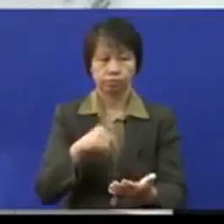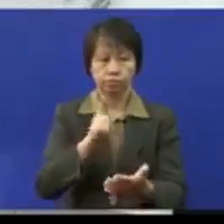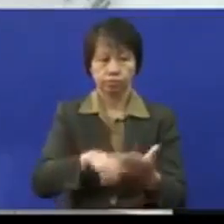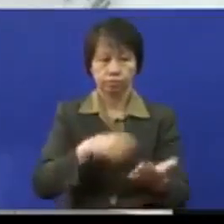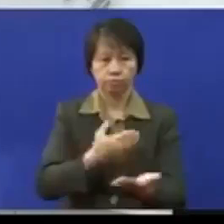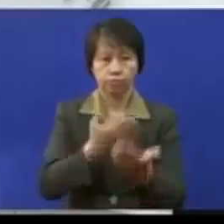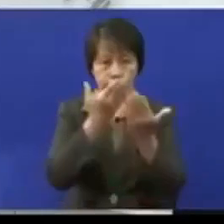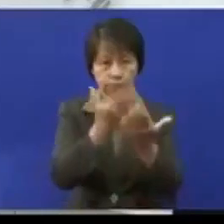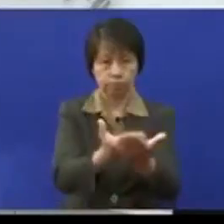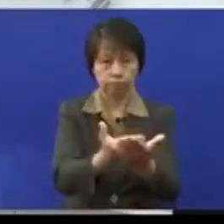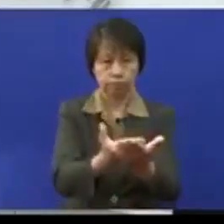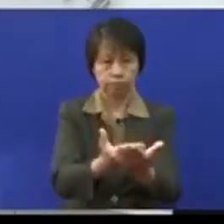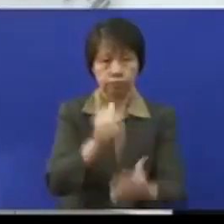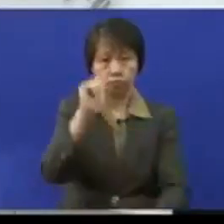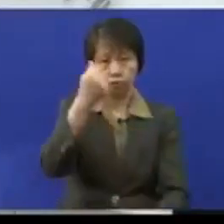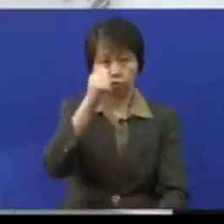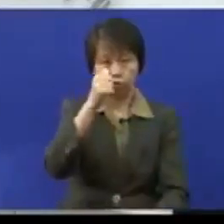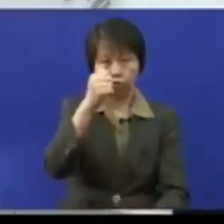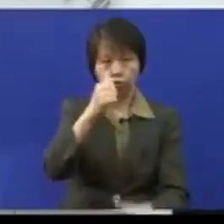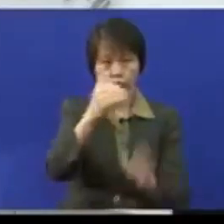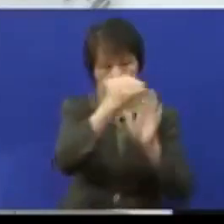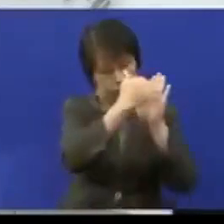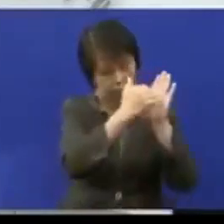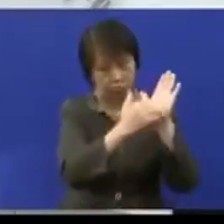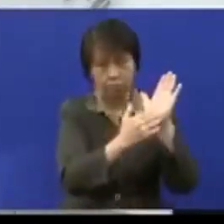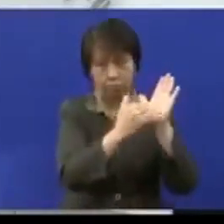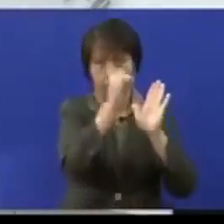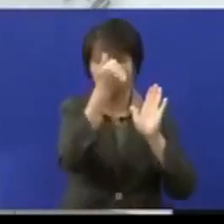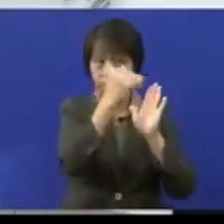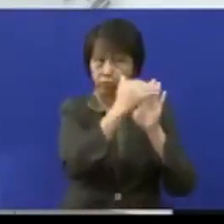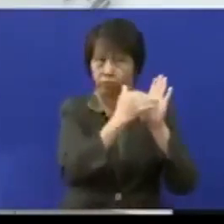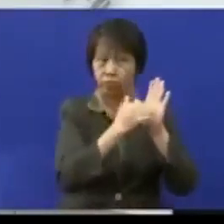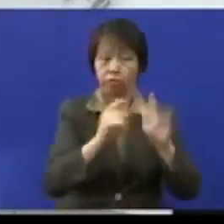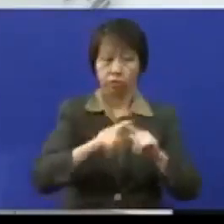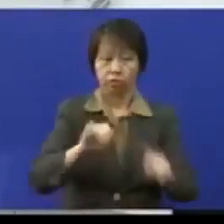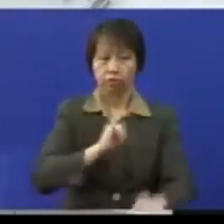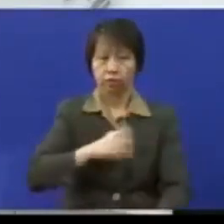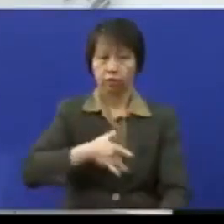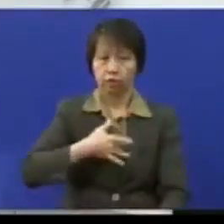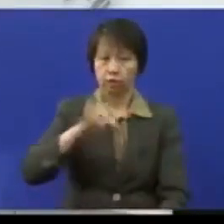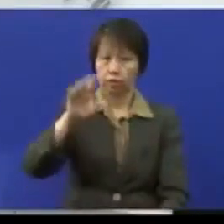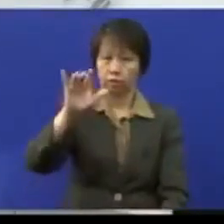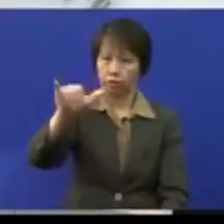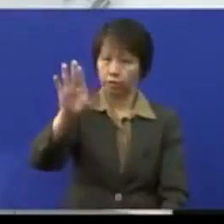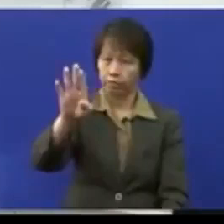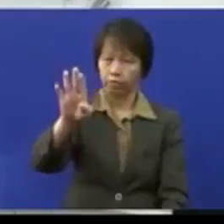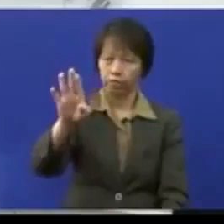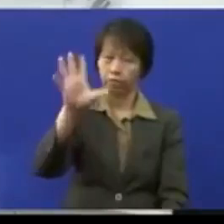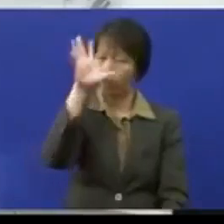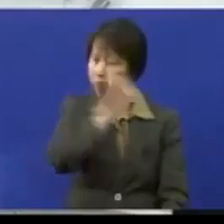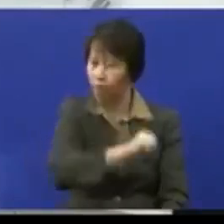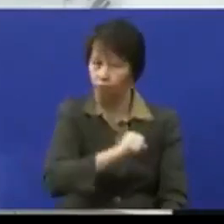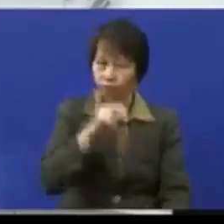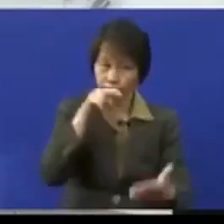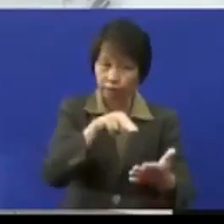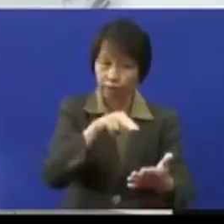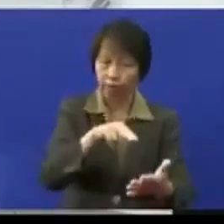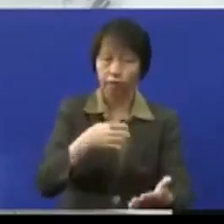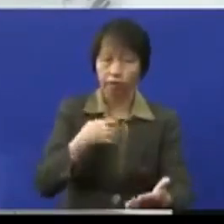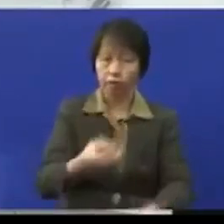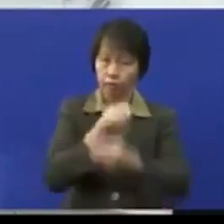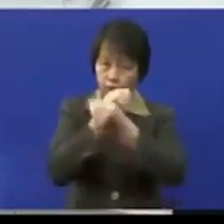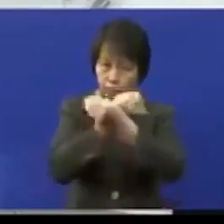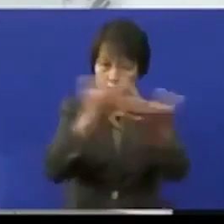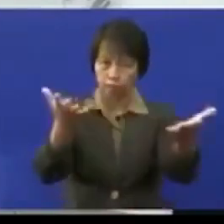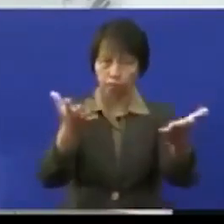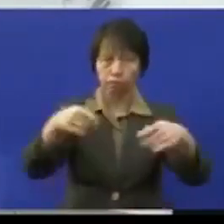juga yang cadangan diberikan 10 perkara walaupun saya rasa yang berhormat mungkin ada terlepas pandang dan sebagai maklumat kepada Dewan